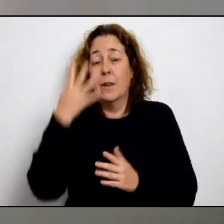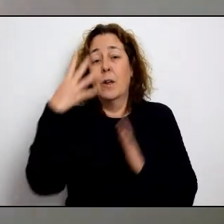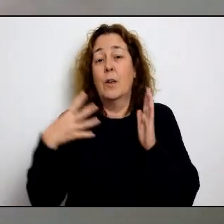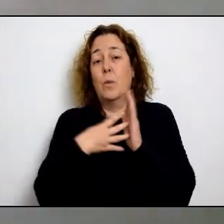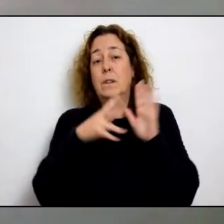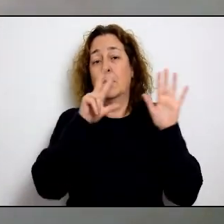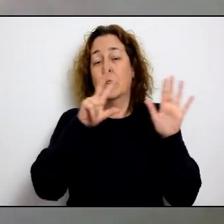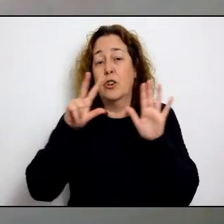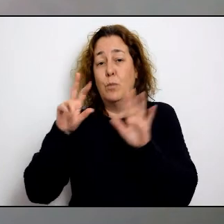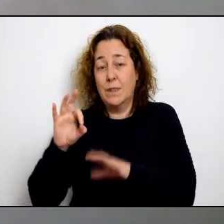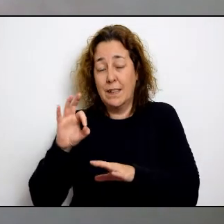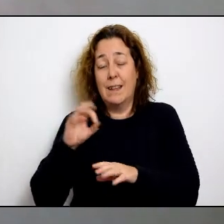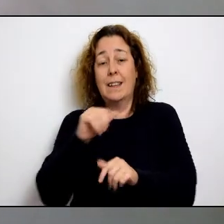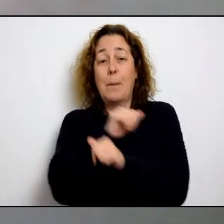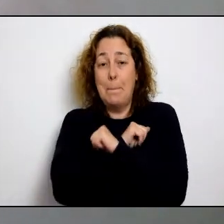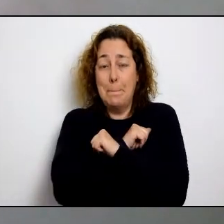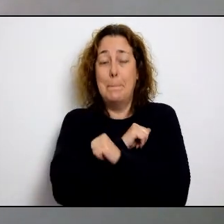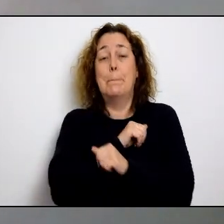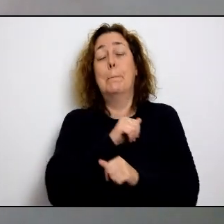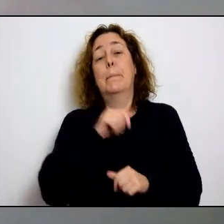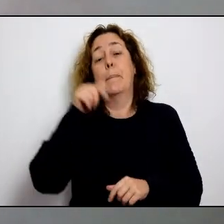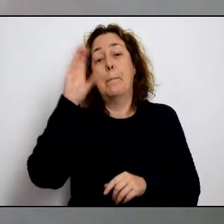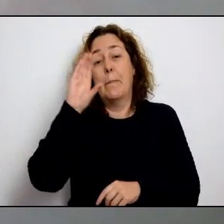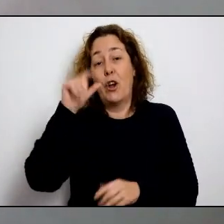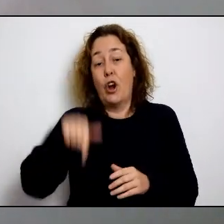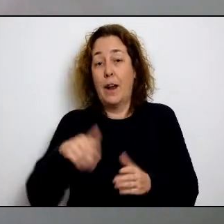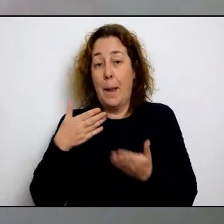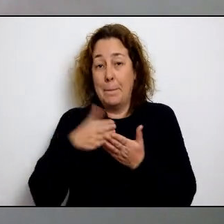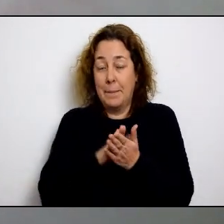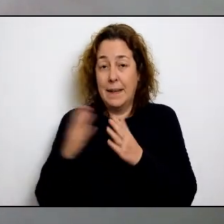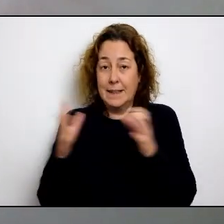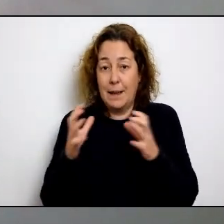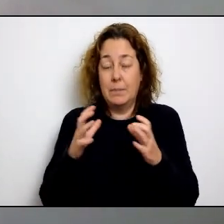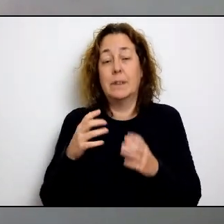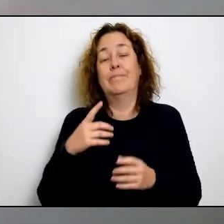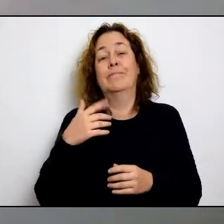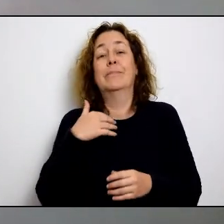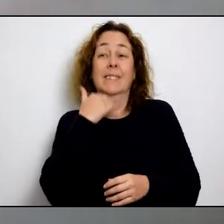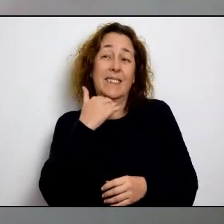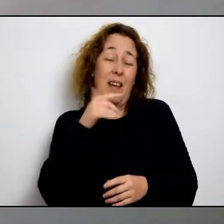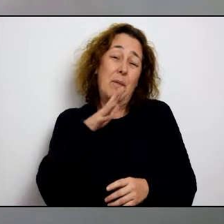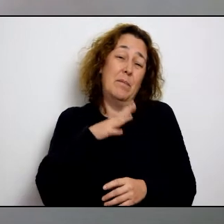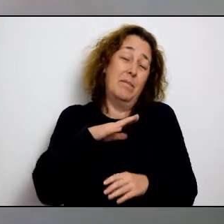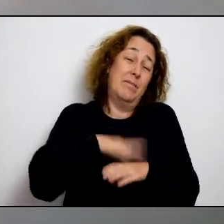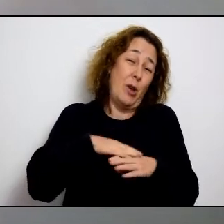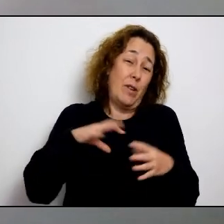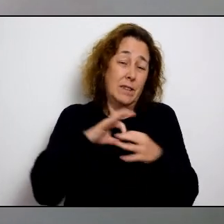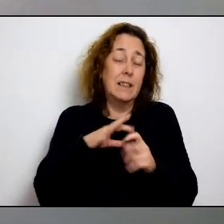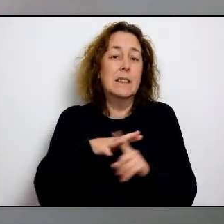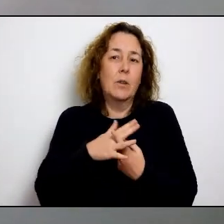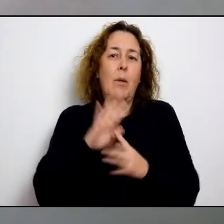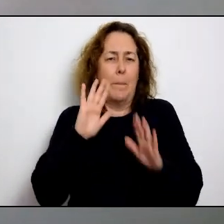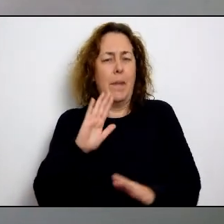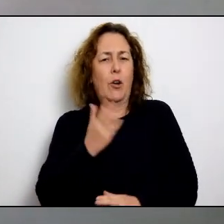les dades que avui s'anuncien en els diferents mitjans de comunicació en relació amb aquests 4.880 aturats que tenim a Menorca